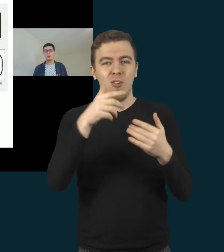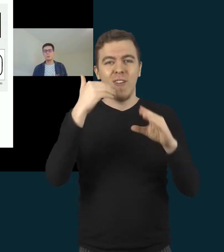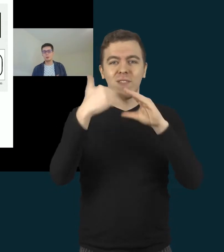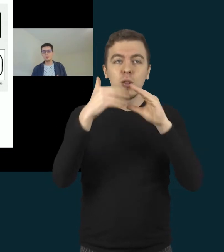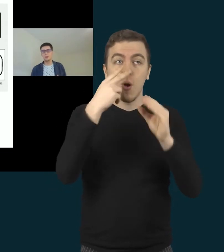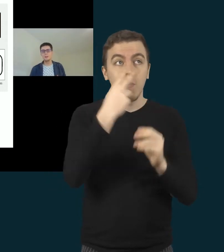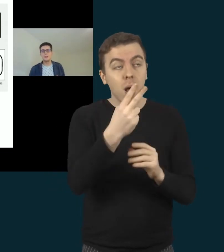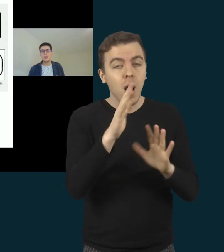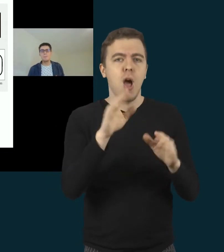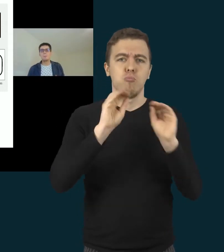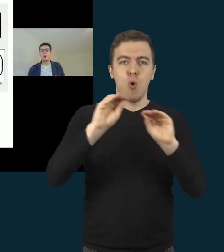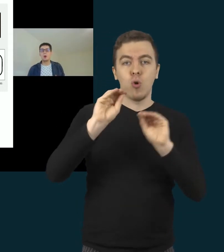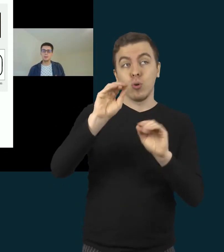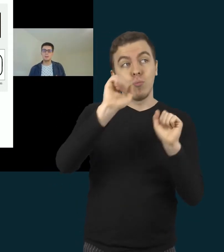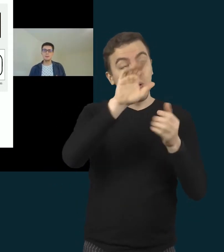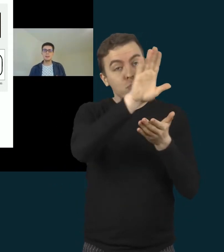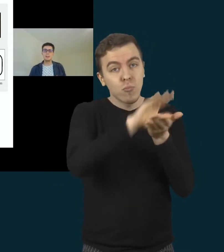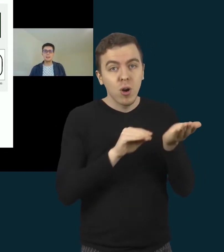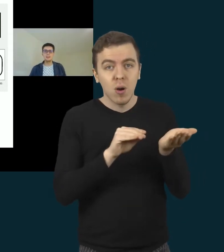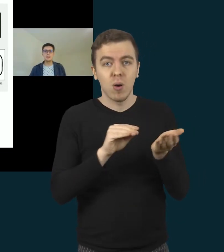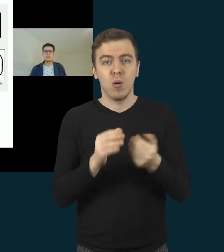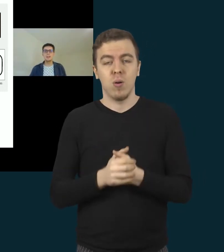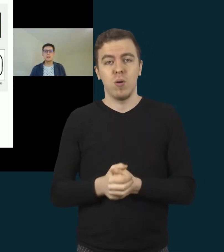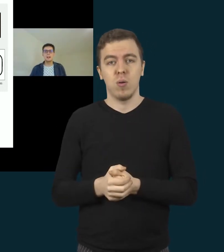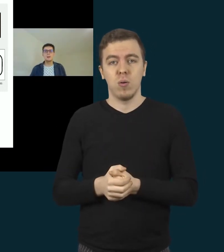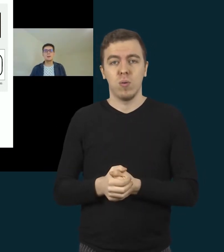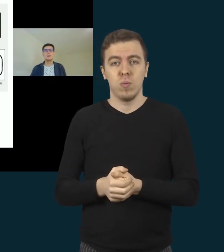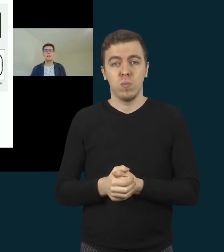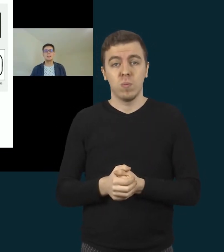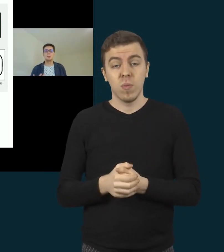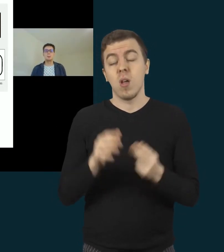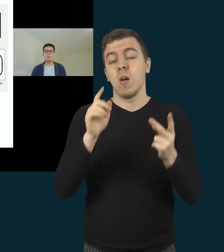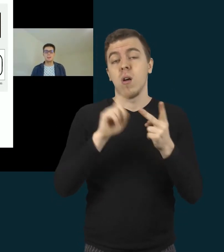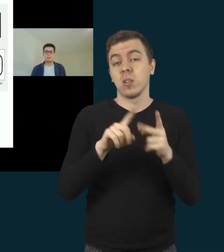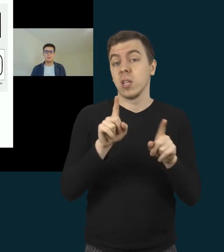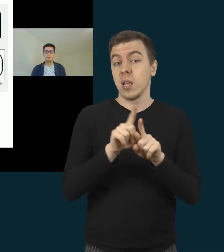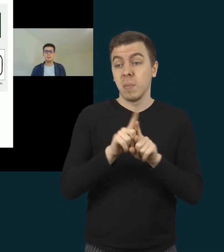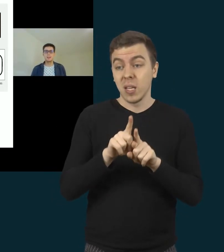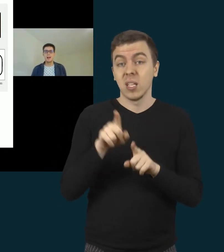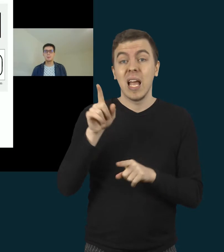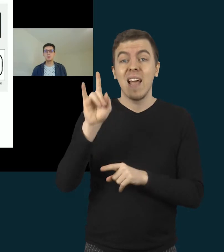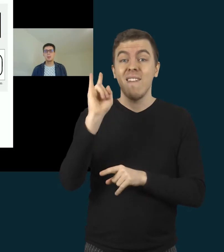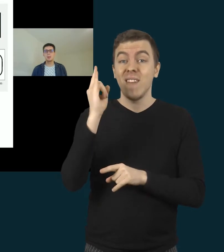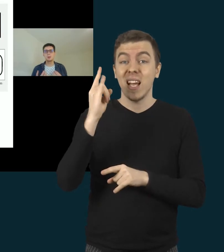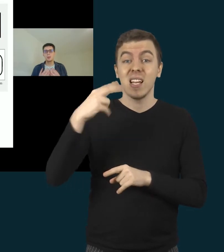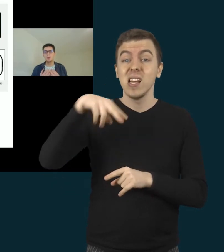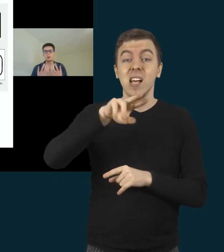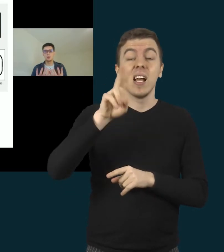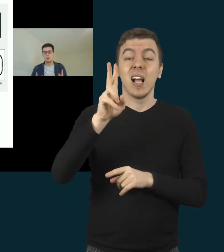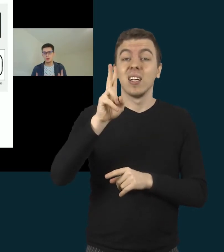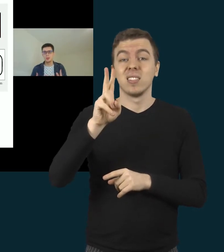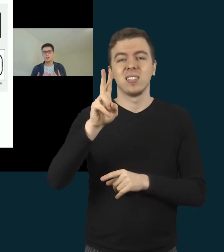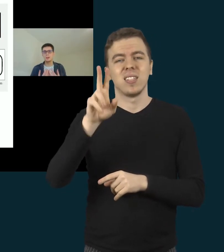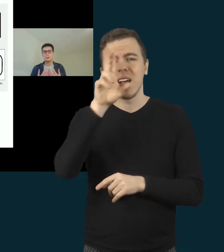ekrane arba ką rodo mokytojas. O kitas dalykas, tai irgi yra galimybė tiems vaikams, kurie nesugeba